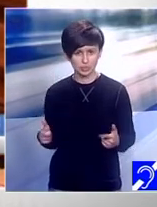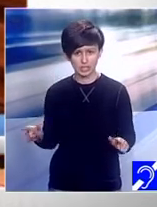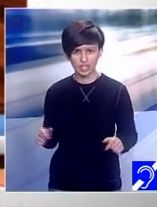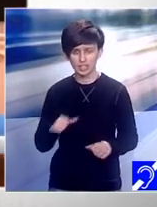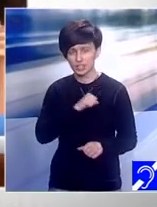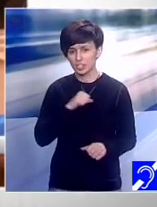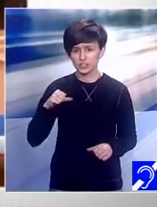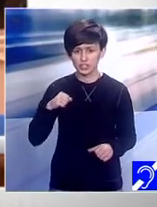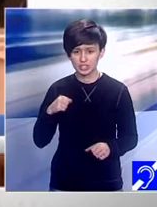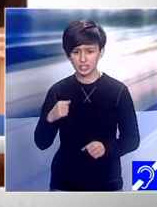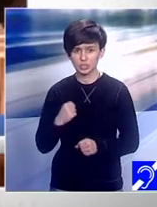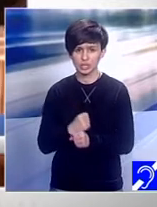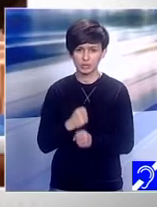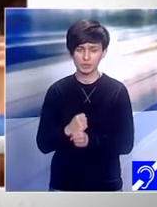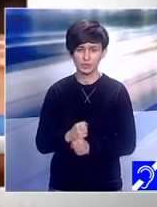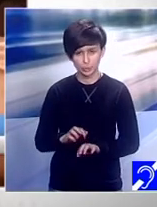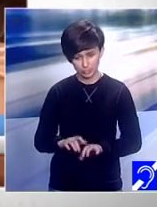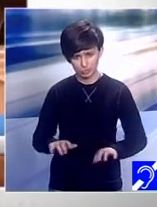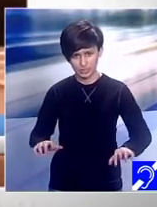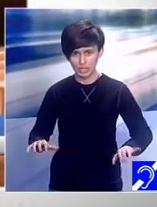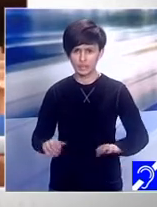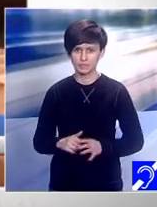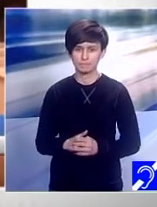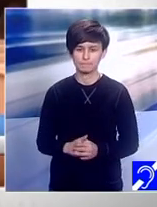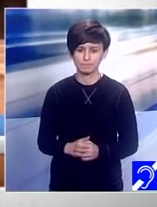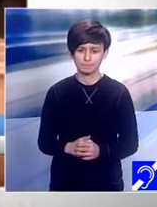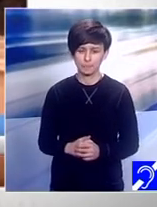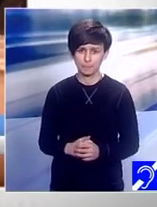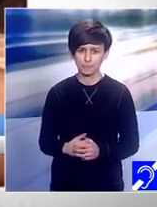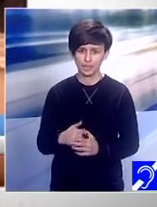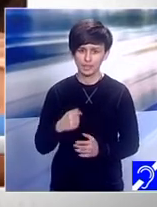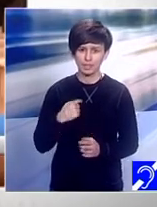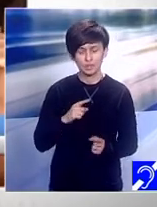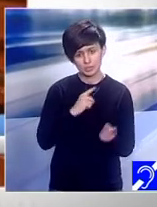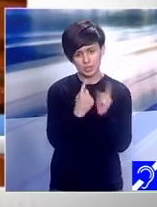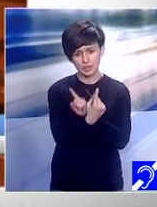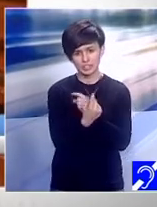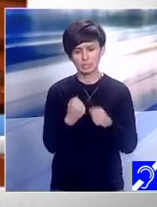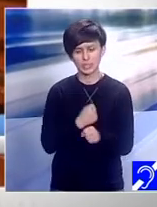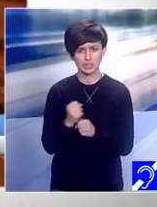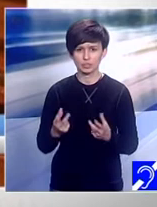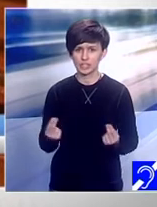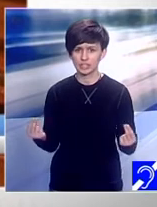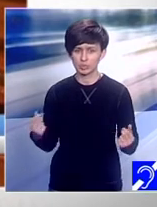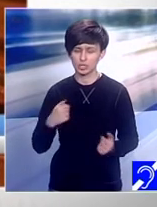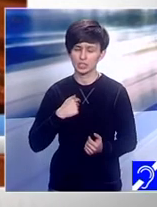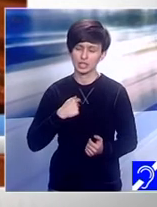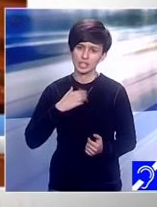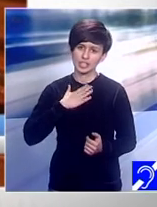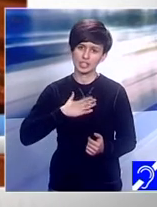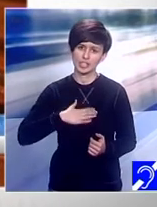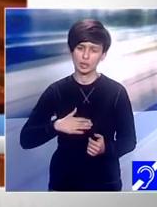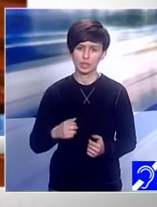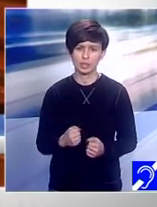fac piesa la orgă. M-a schimbat foarte mult, deci eu îmi doream foarte mult nu să-mi